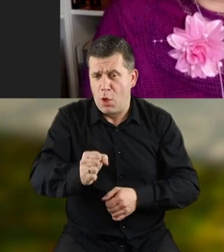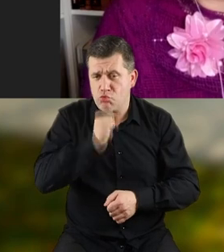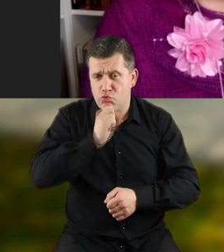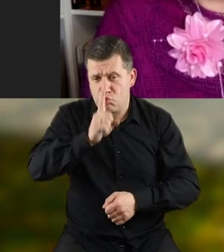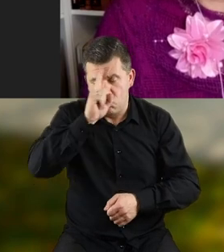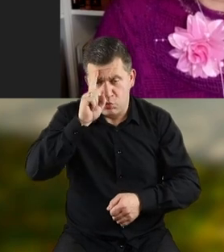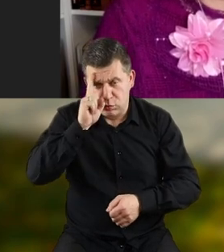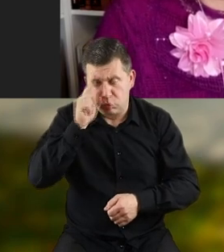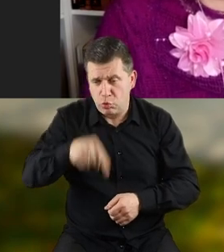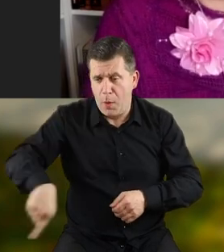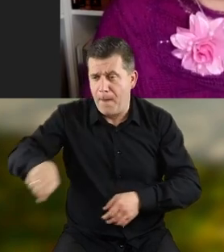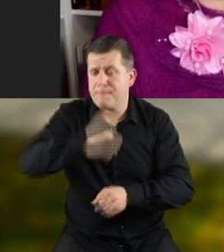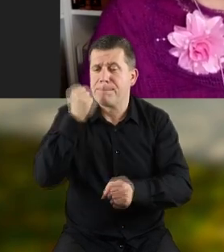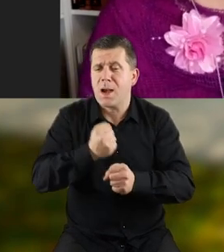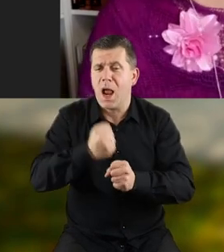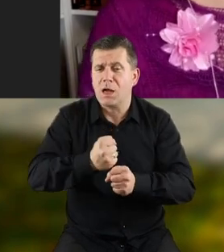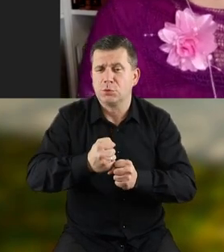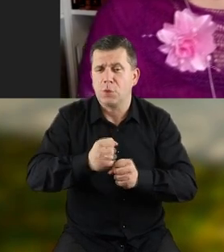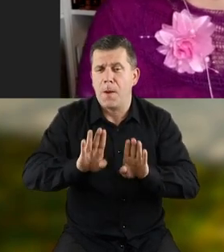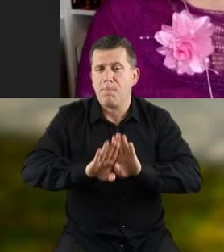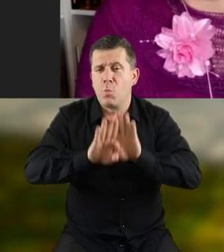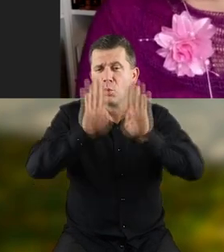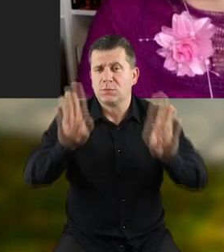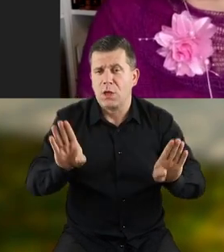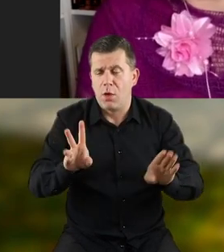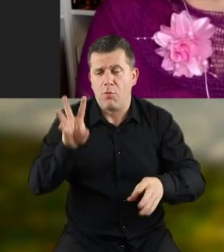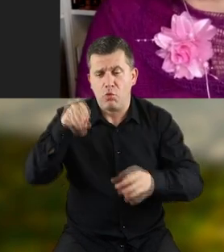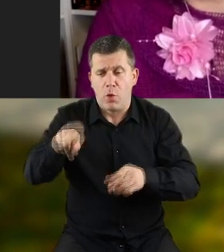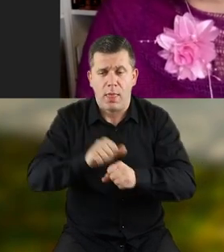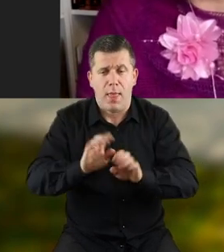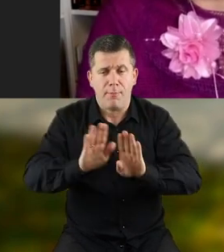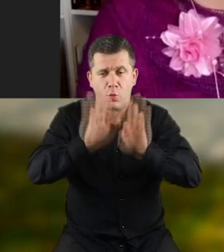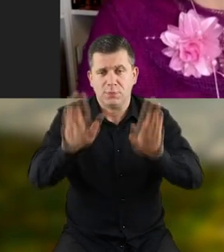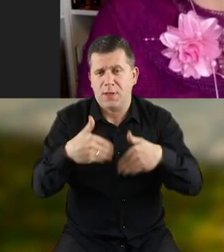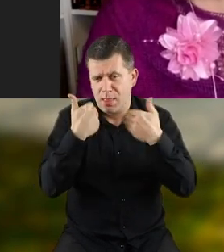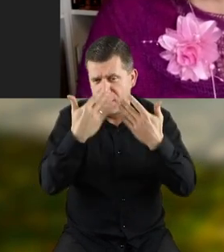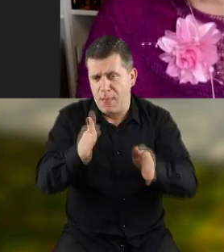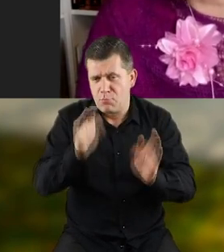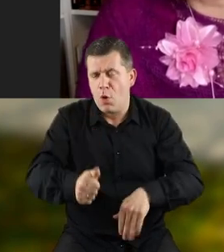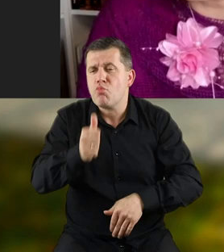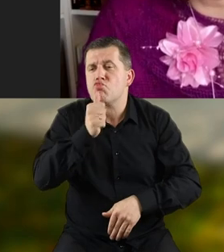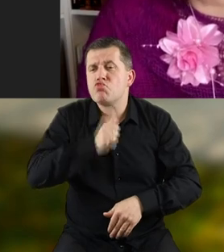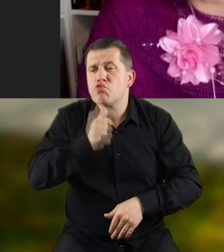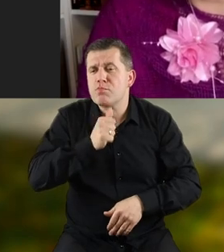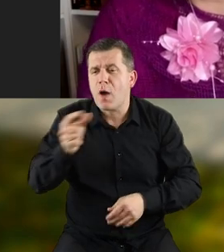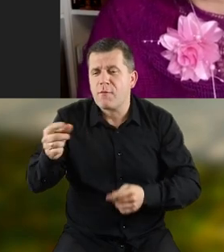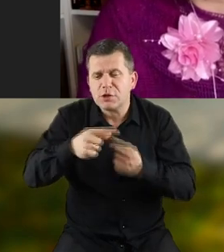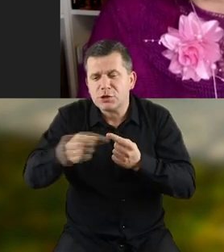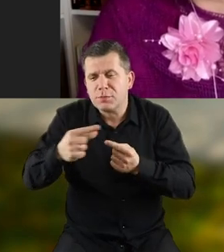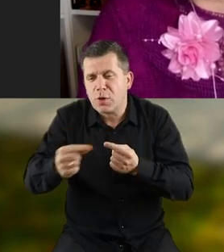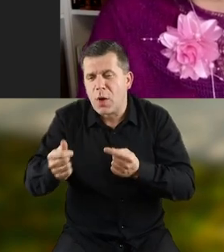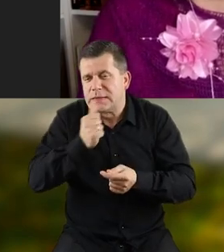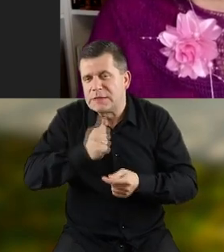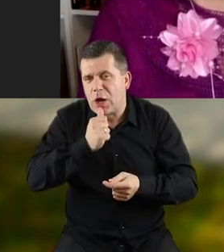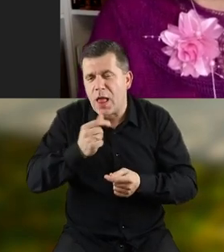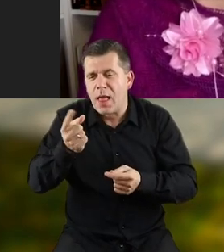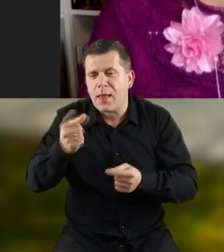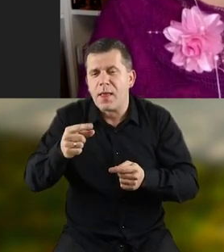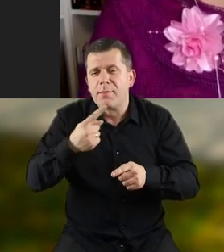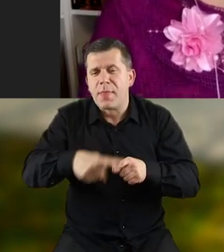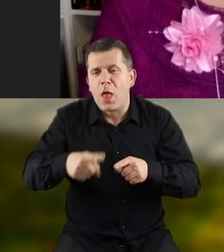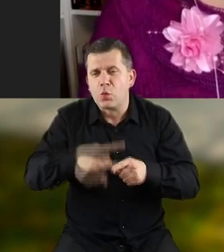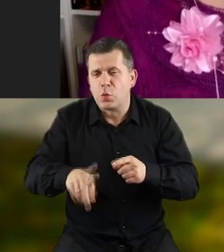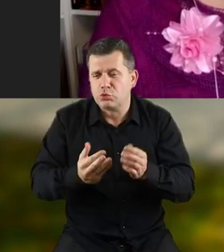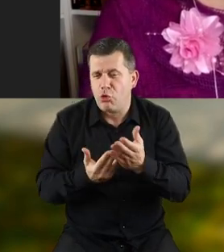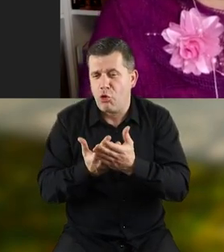nie będzie tłumu, to pracownicy muzeum, bo jego domek jest teraz muzeum, dadzą wam spróbować tego szczypiorka i tej pietruszki,